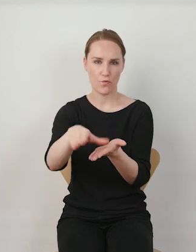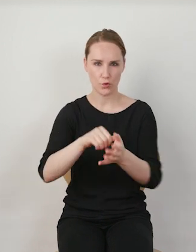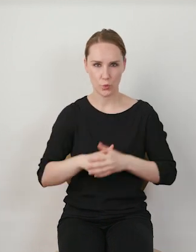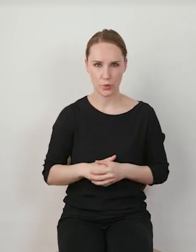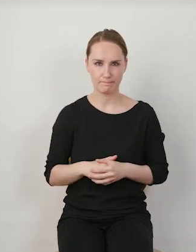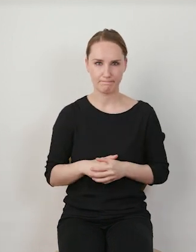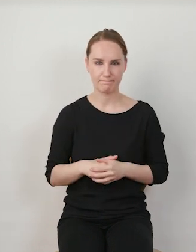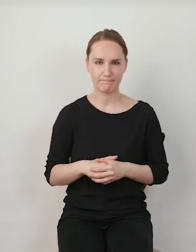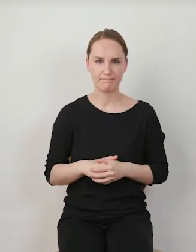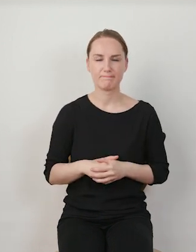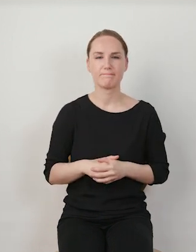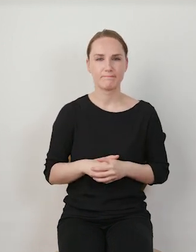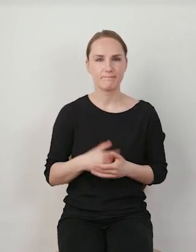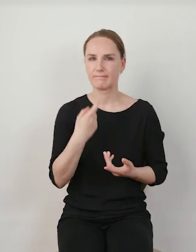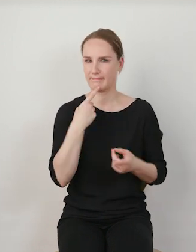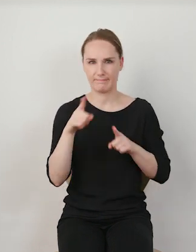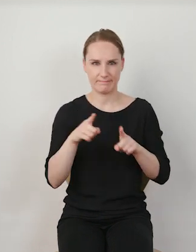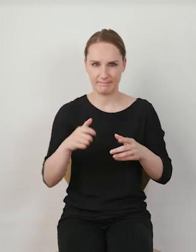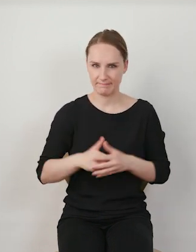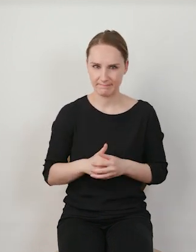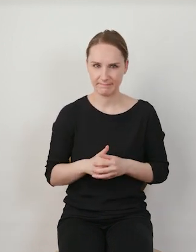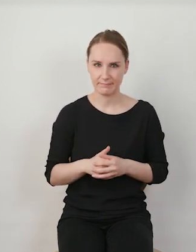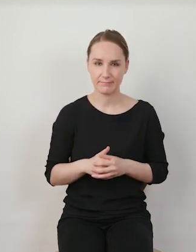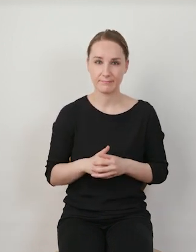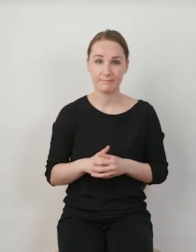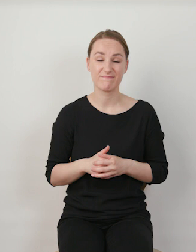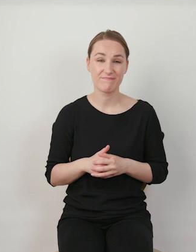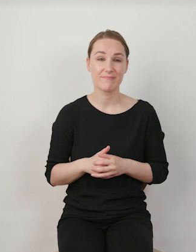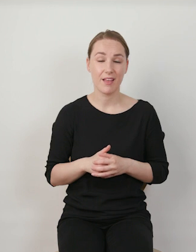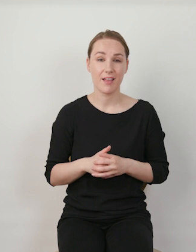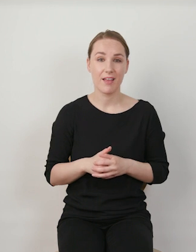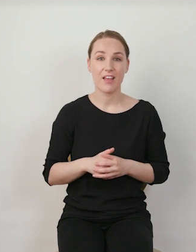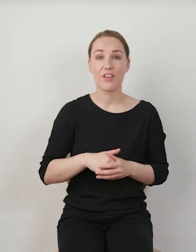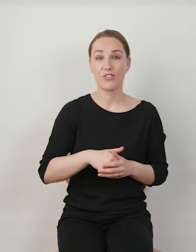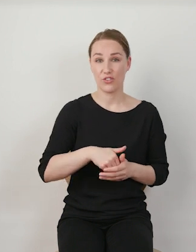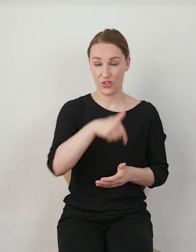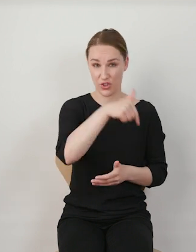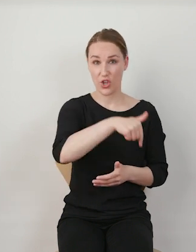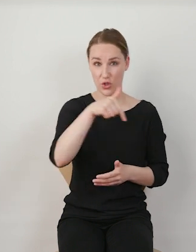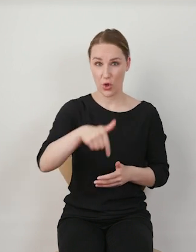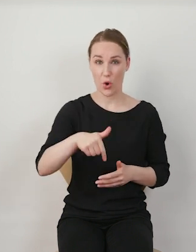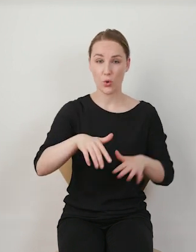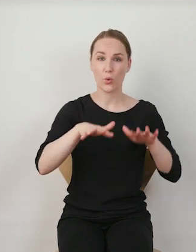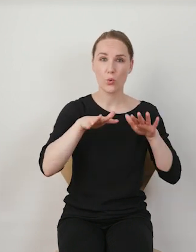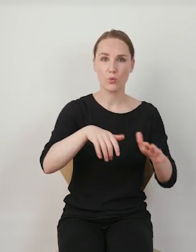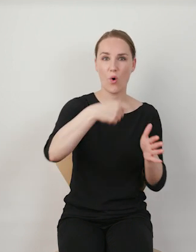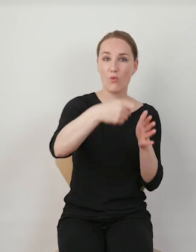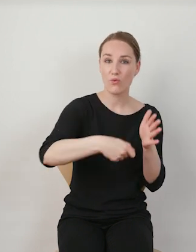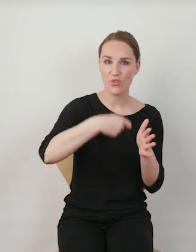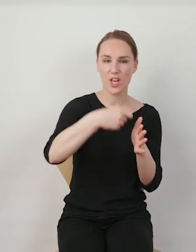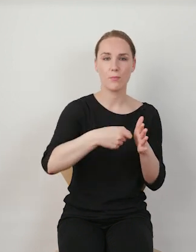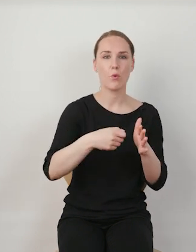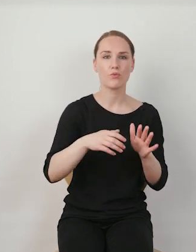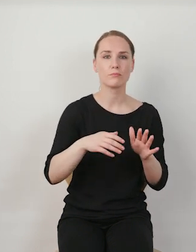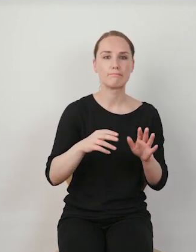rytuale imitacji i replikacji, ponieważ większość nagrań i filmików, które pojawiają się na TikToku, są